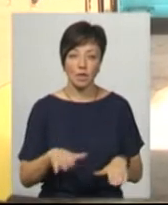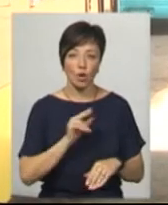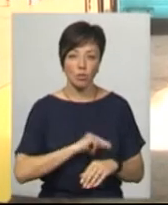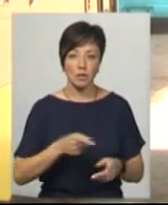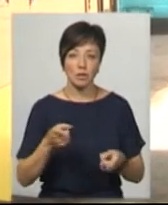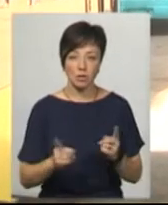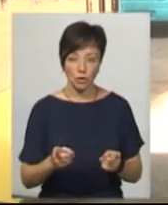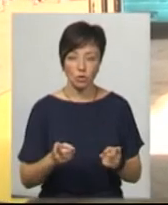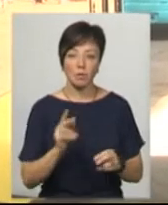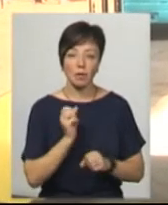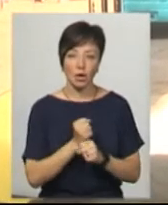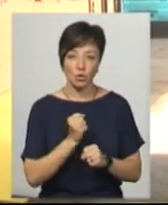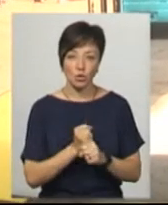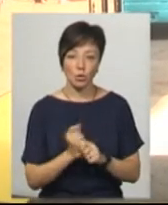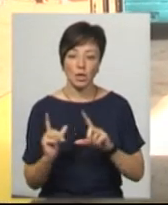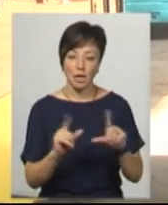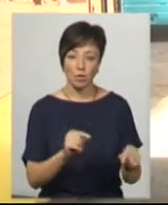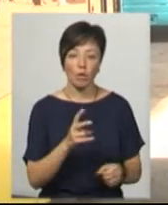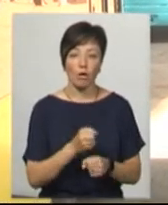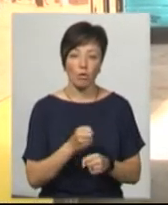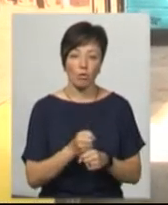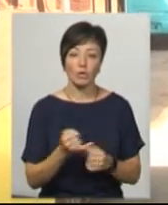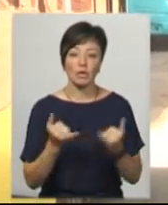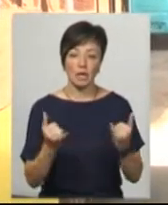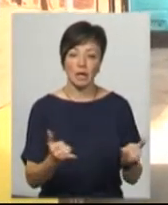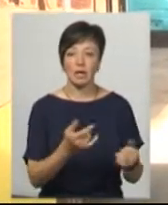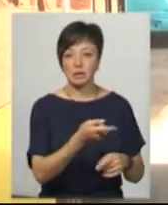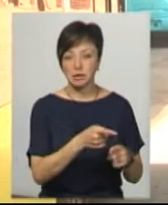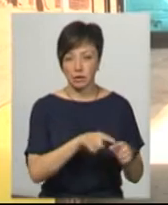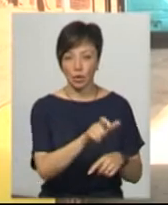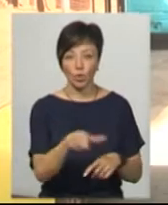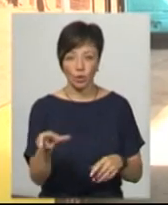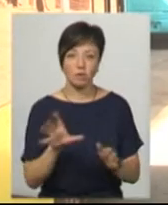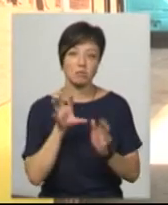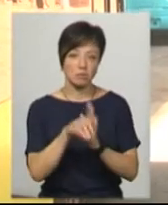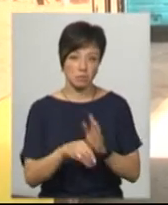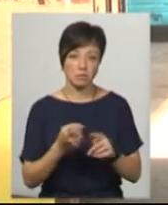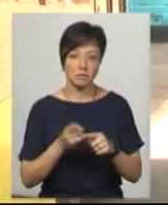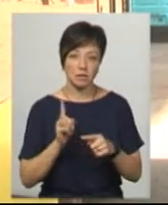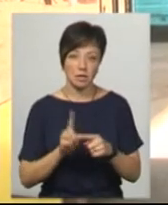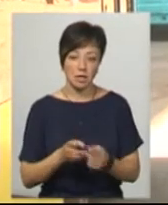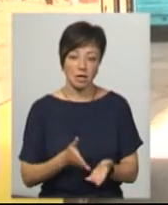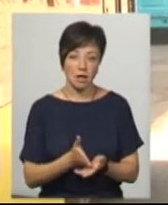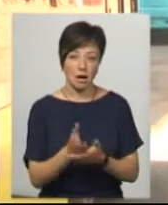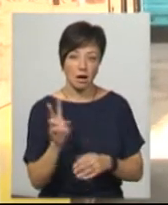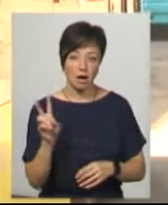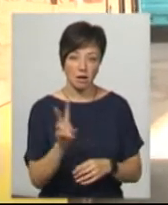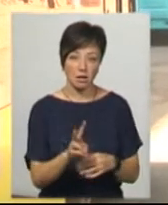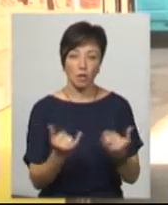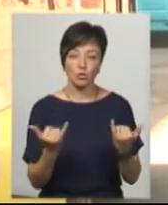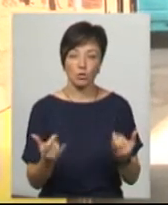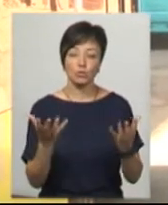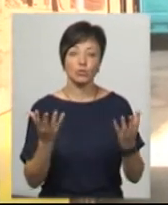що вони дійсно працюють, добираються на роботу. Для цих людей запроваджені ці рейси. На